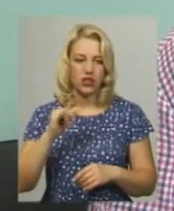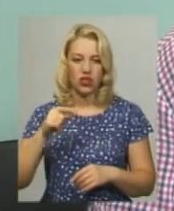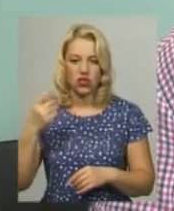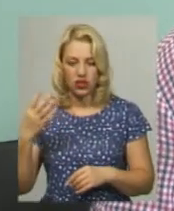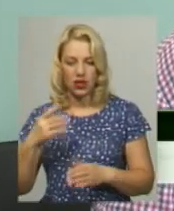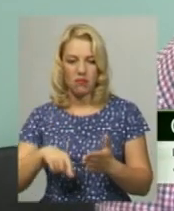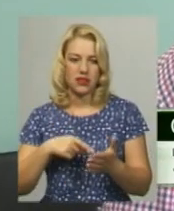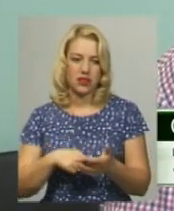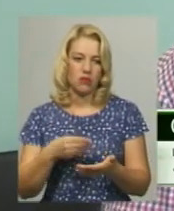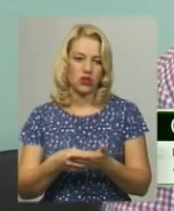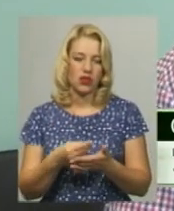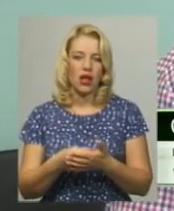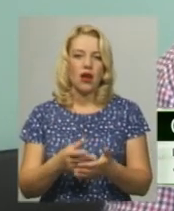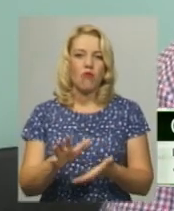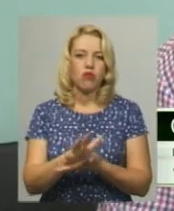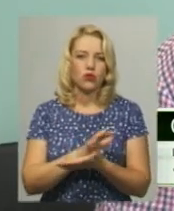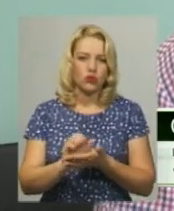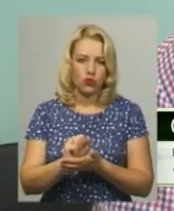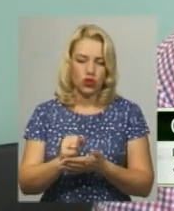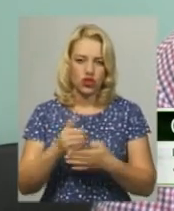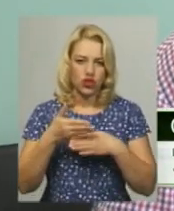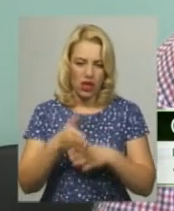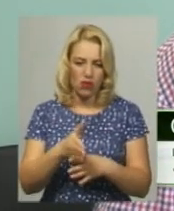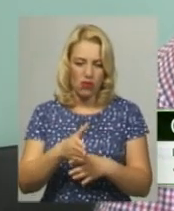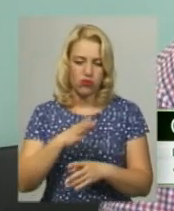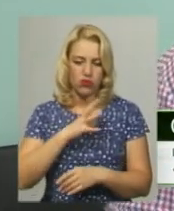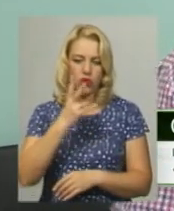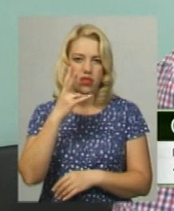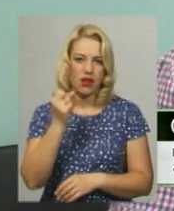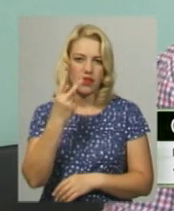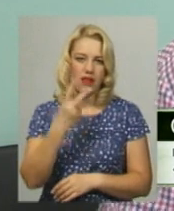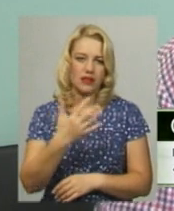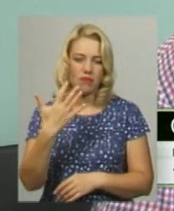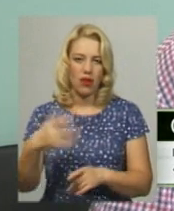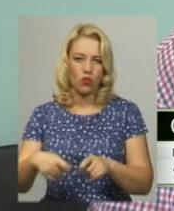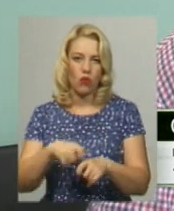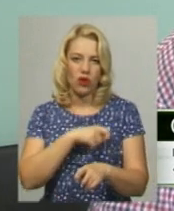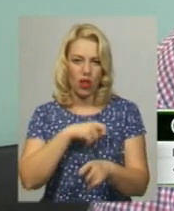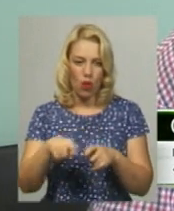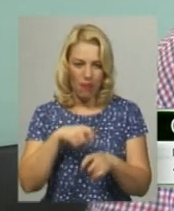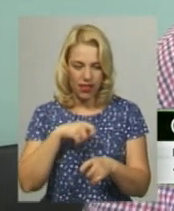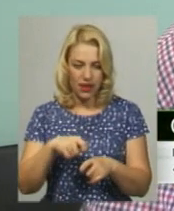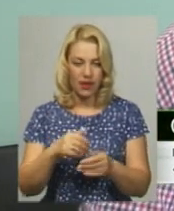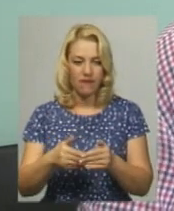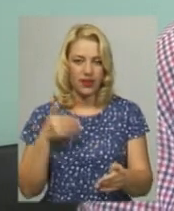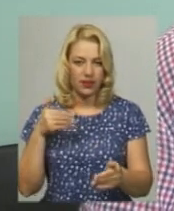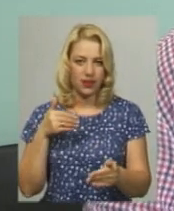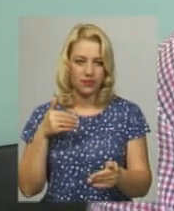Пошкодження сталося на 25-му кілометрі від